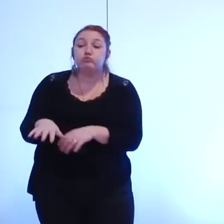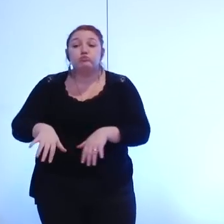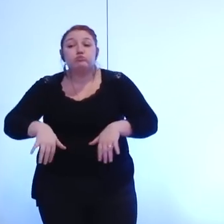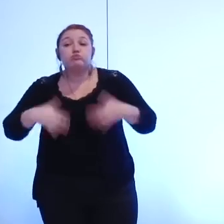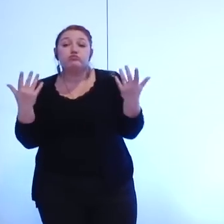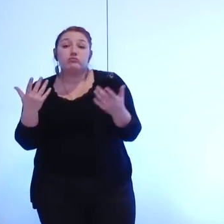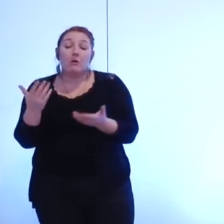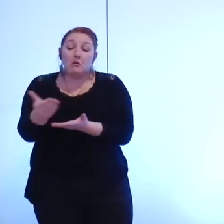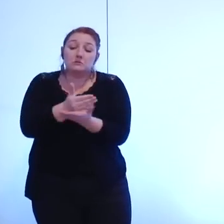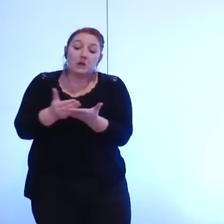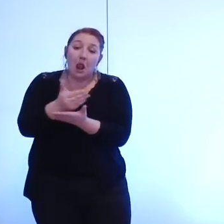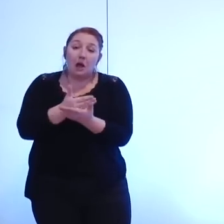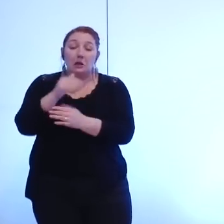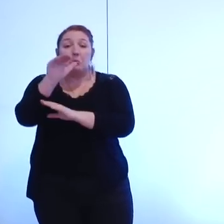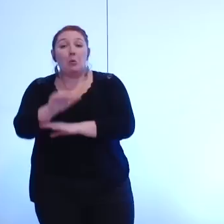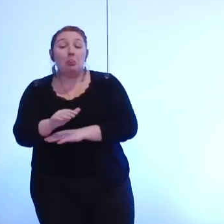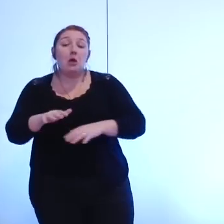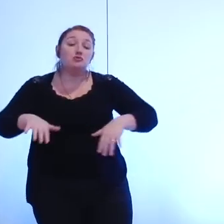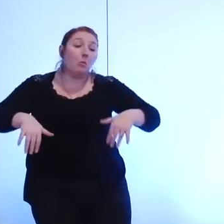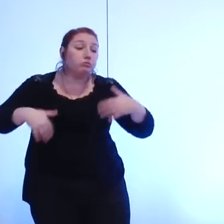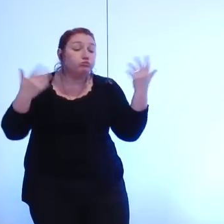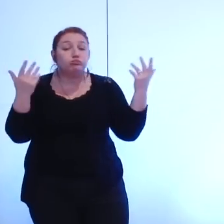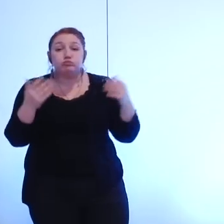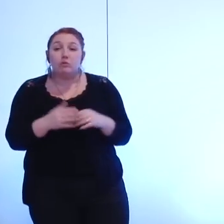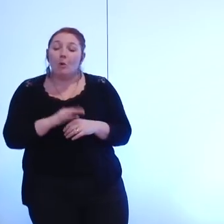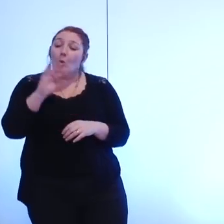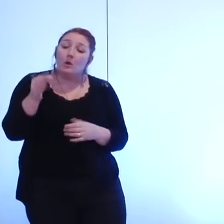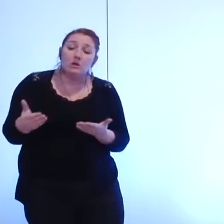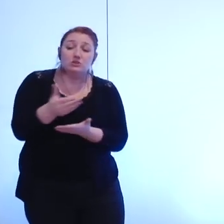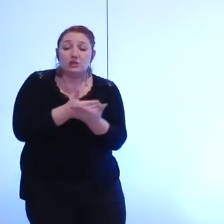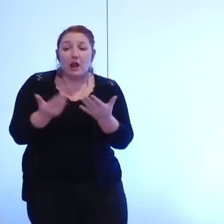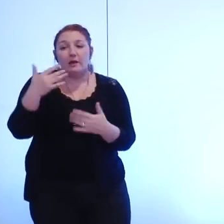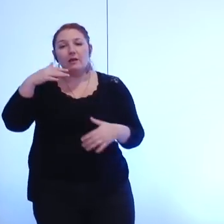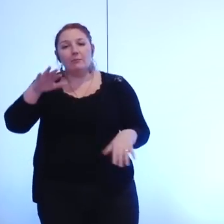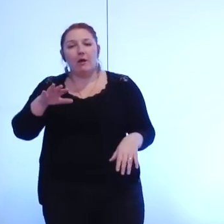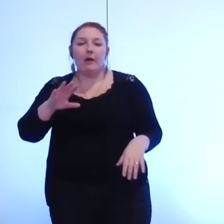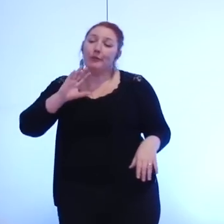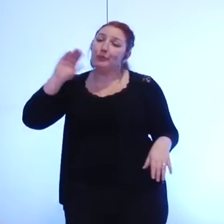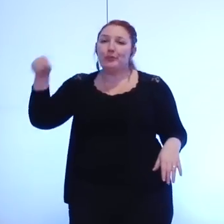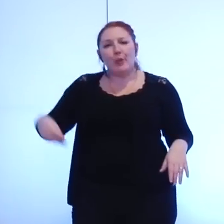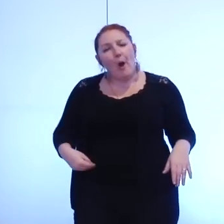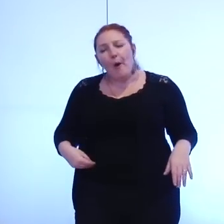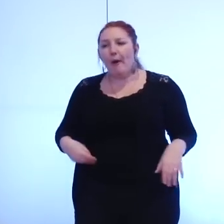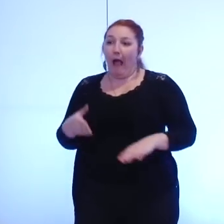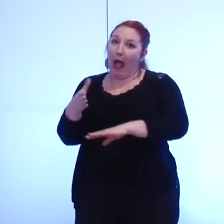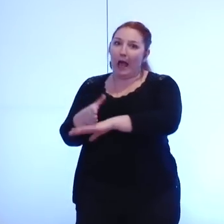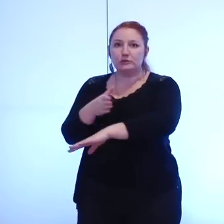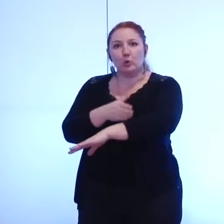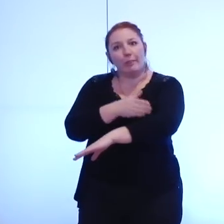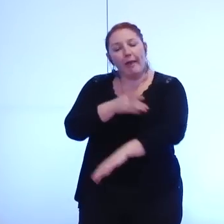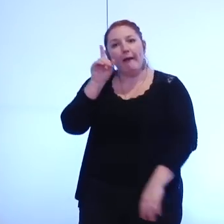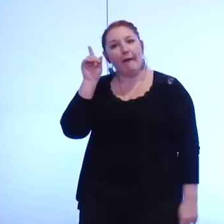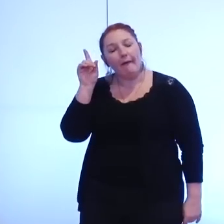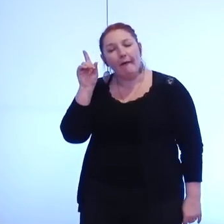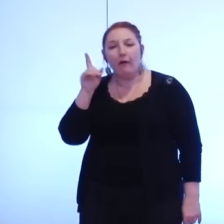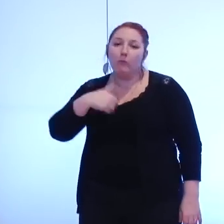défense des intérêts des salariés de ces entreprises qui sont certes salariés mais qui ont le grand tort d'être actionnaires et bien